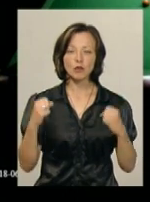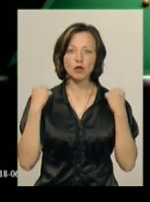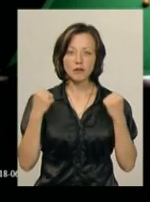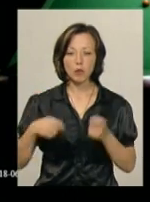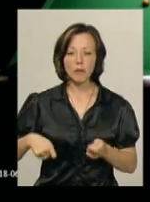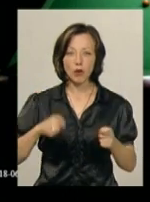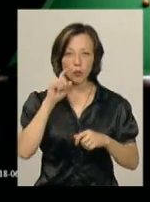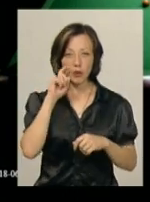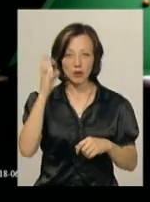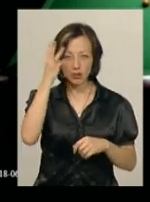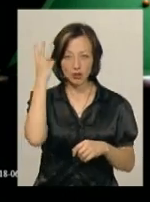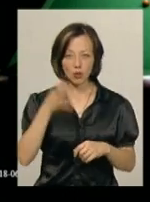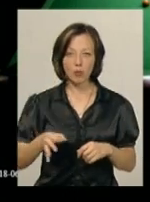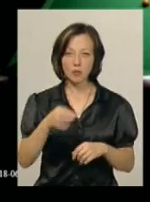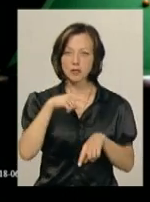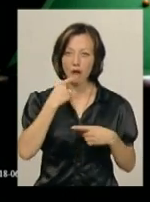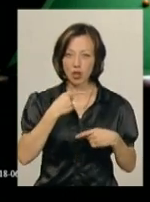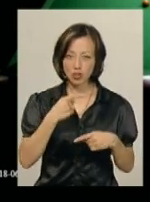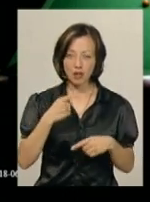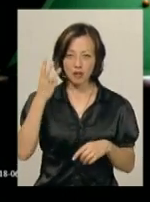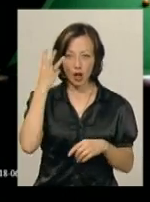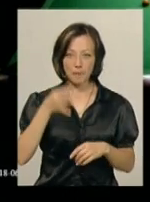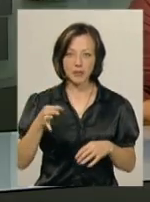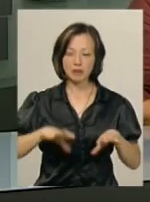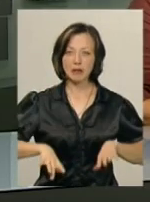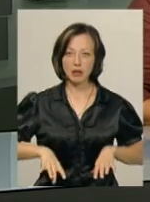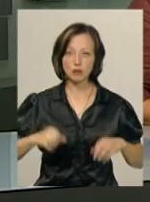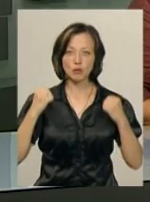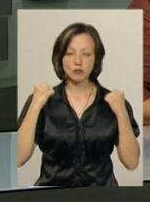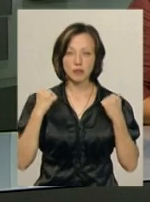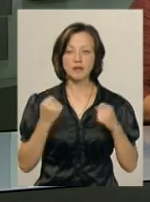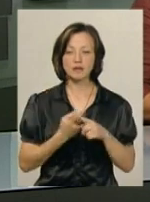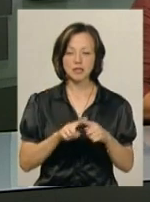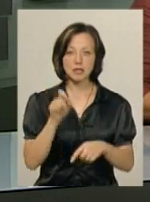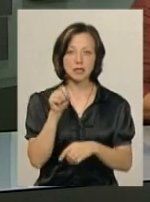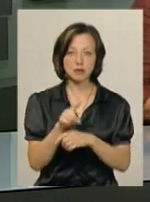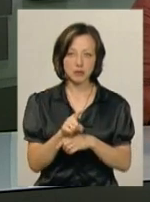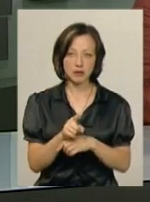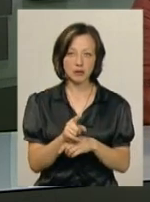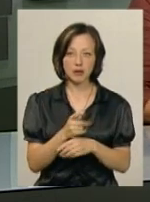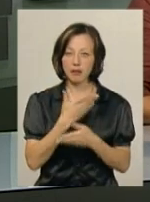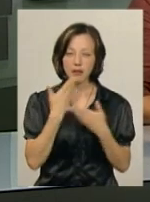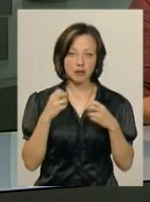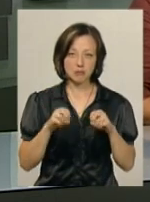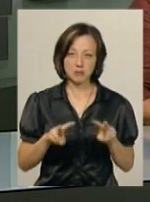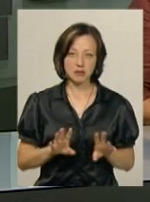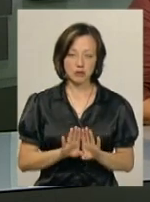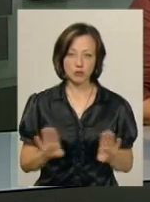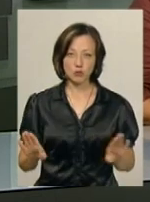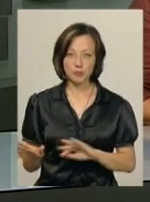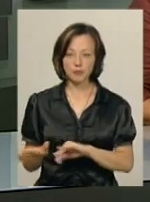України в Хмельницькій області Ігор Мартиню каже, на Хмельниччині тренери та спортсмени в цій дисципліні не спеціалізуються.